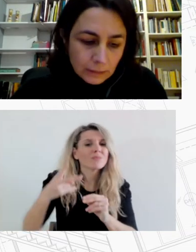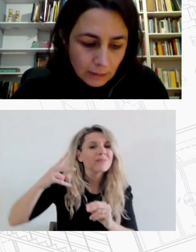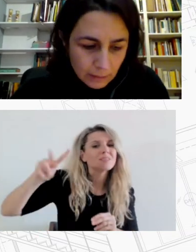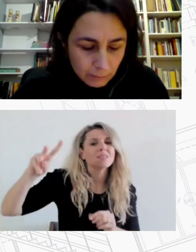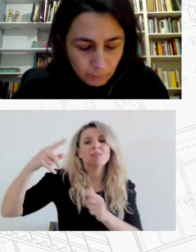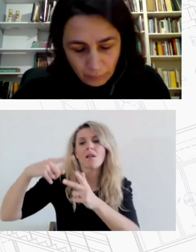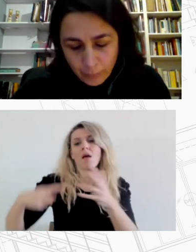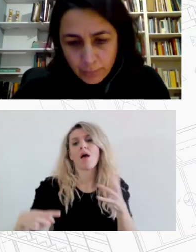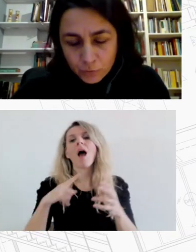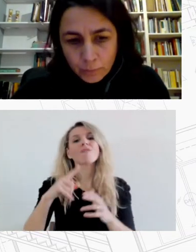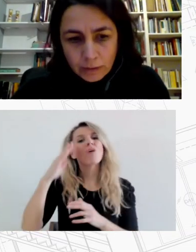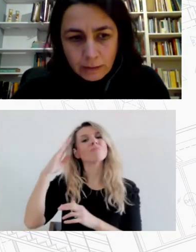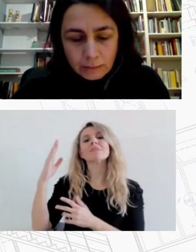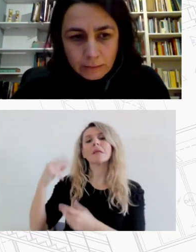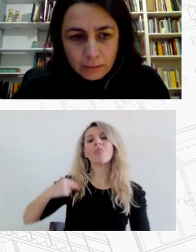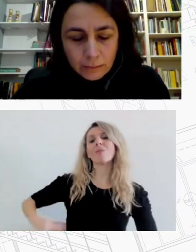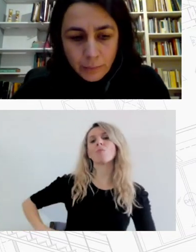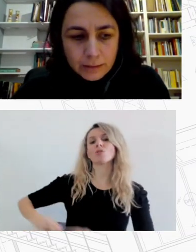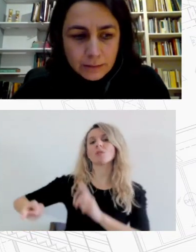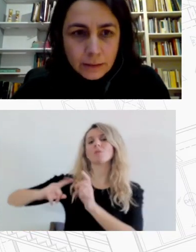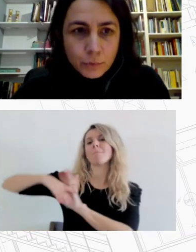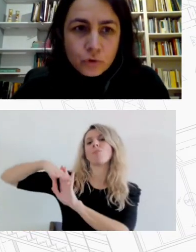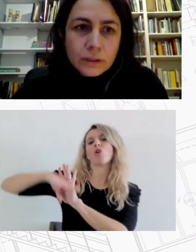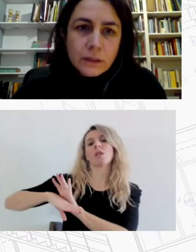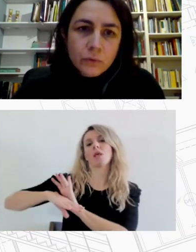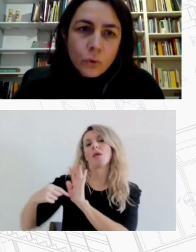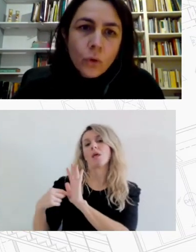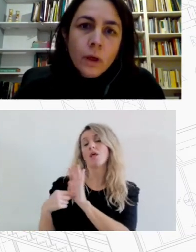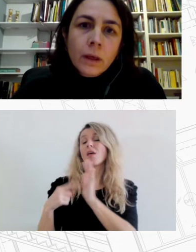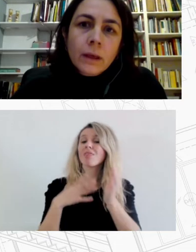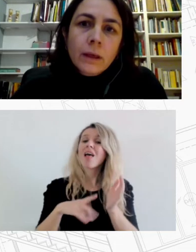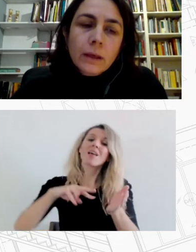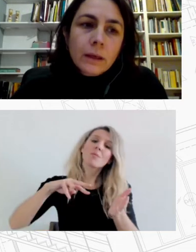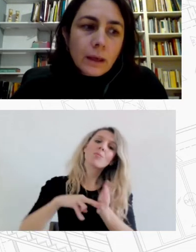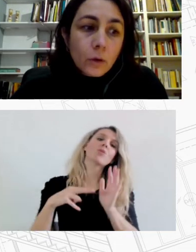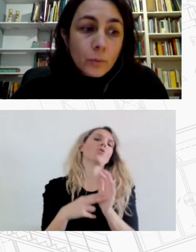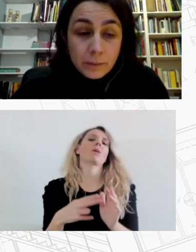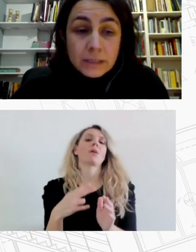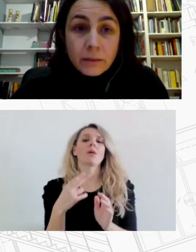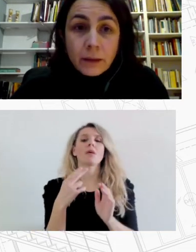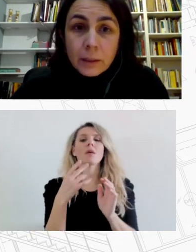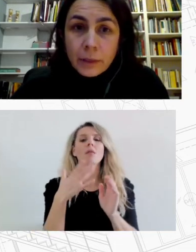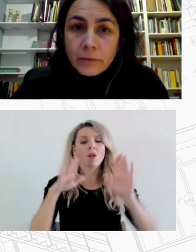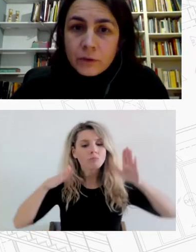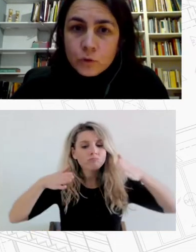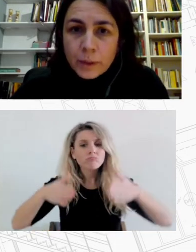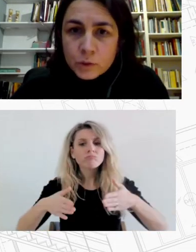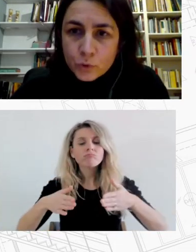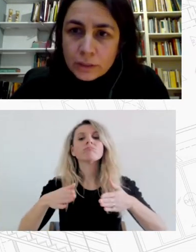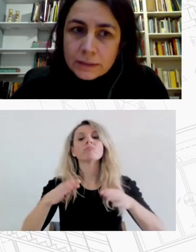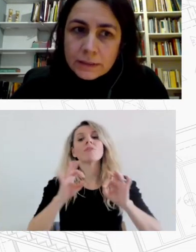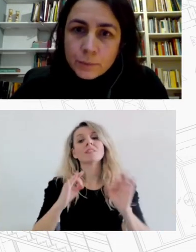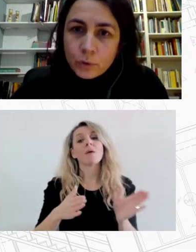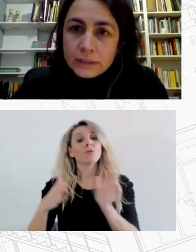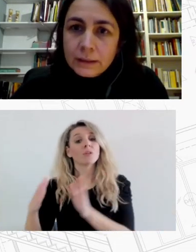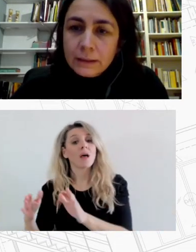ότι θα πρέπει να υπάρξει ιδιαίτερη προσοχή σε αυτό έχουμε και μια σταδιακή απελευθέρωση του πλαισίου